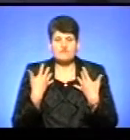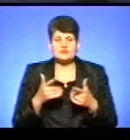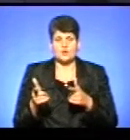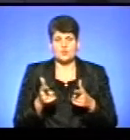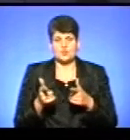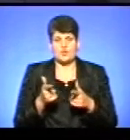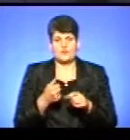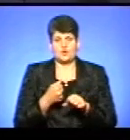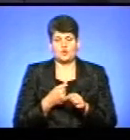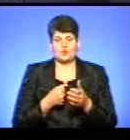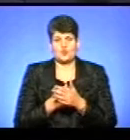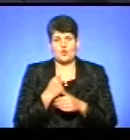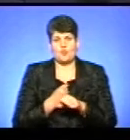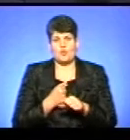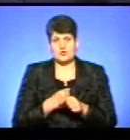безпосередньо до роботи?